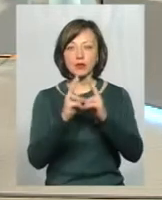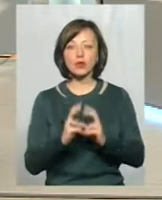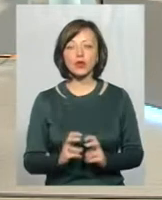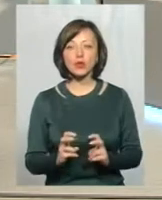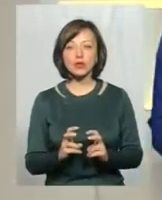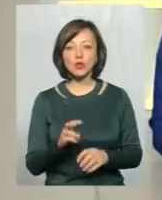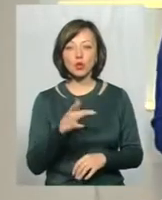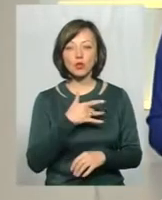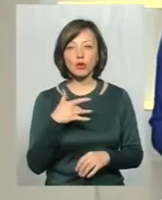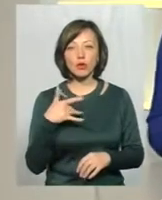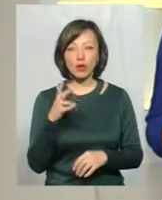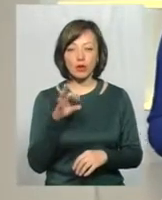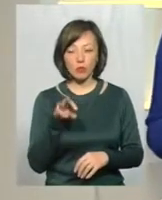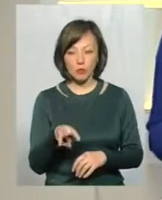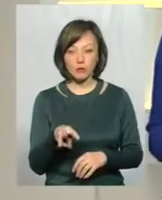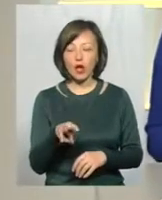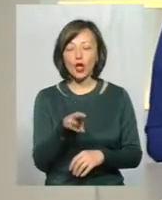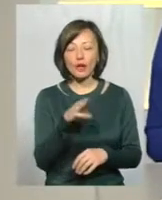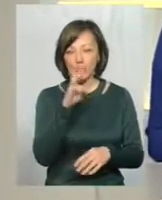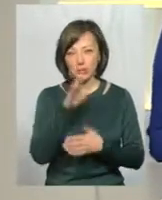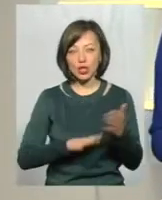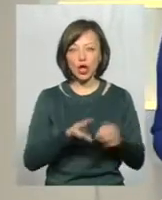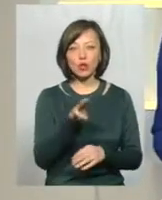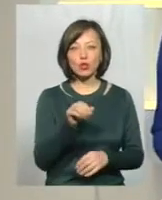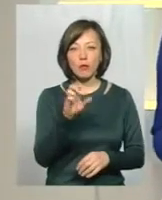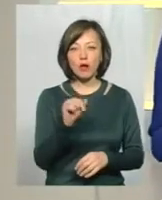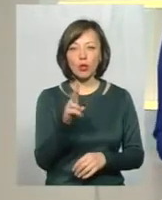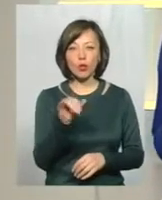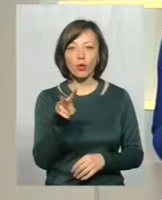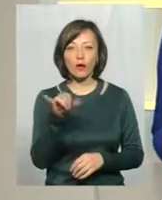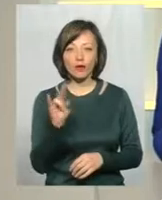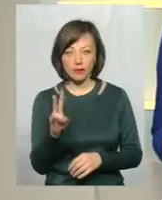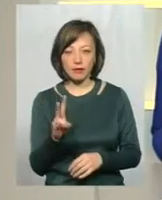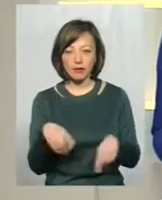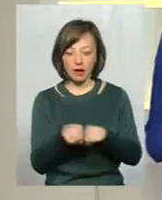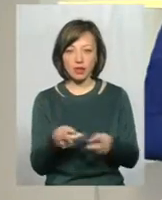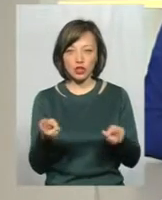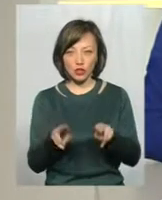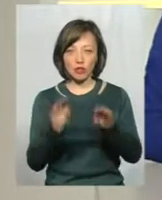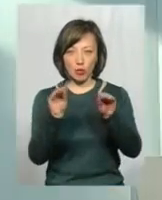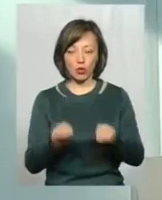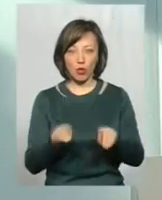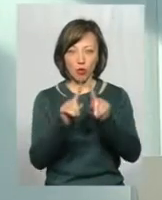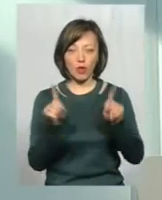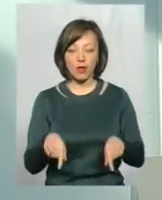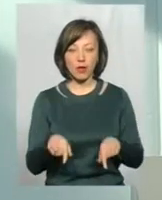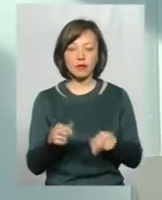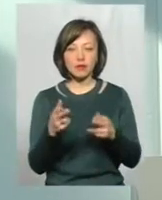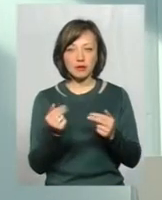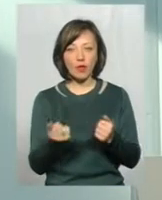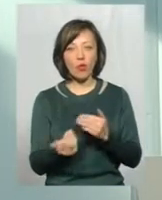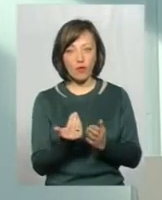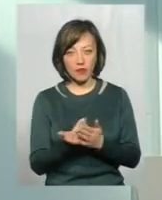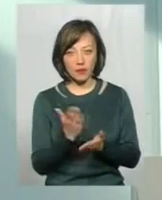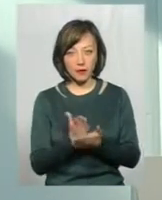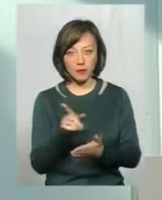Діагностика туберкуліна, так вона і залишилась у медичних протоколах, вже які нові зараз роз'являються? Так, але діагності в тому,